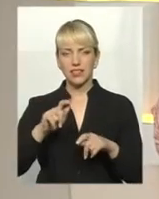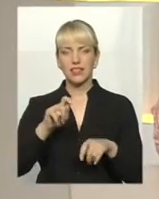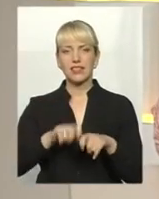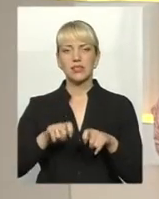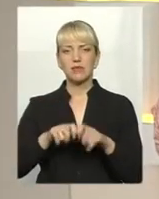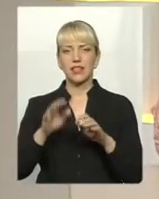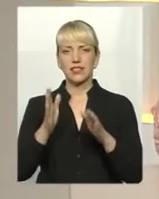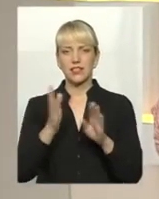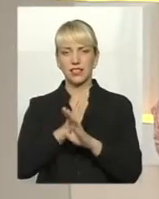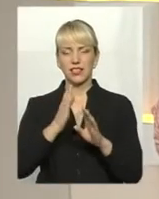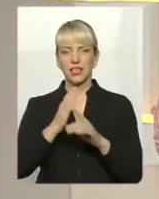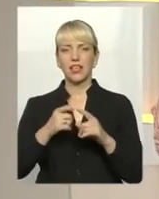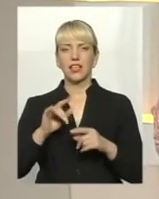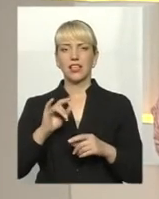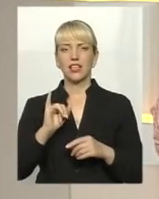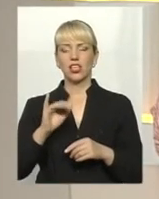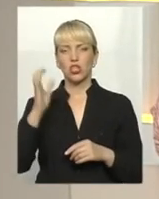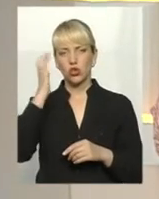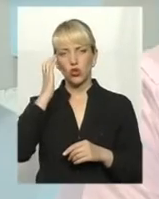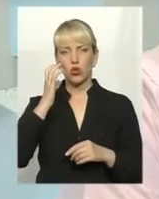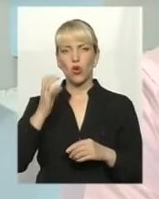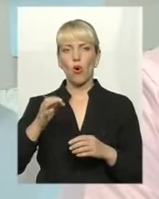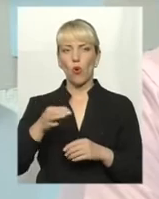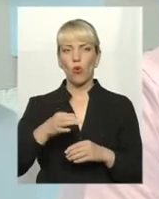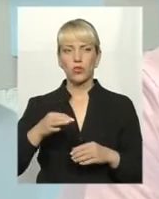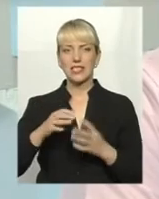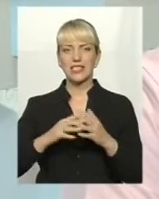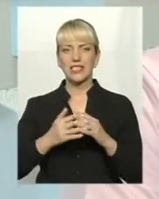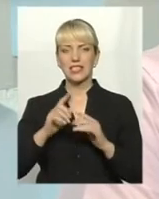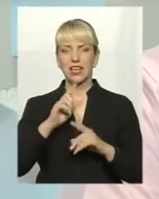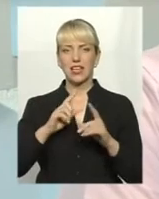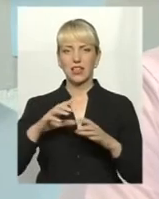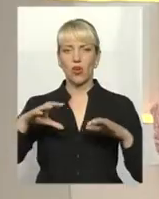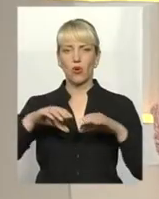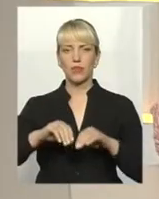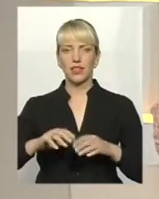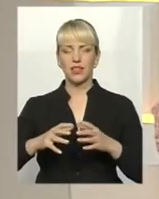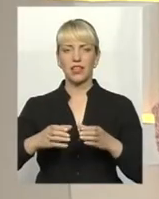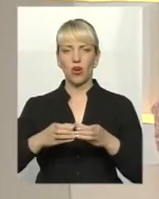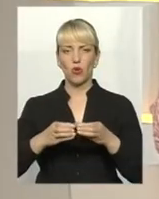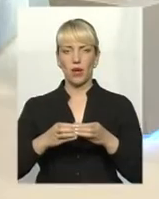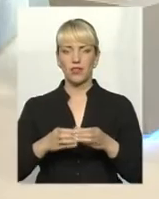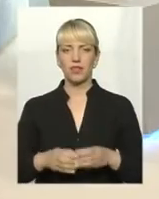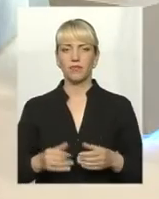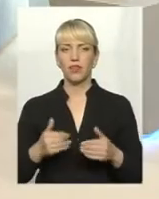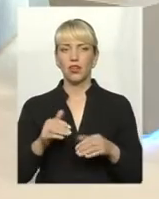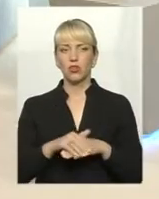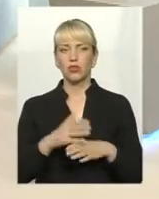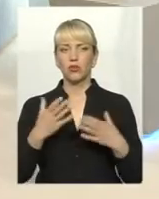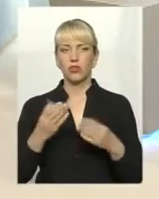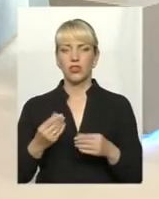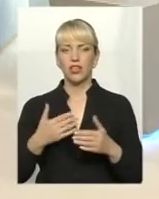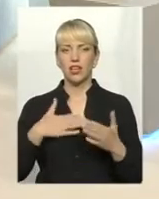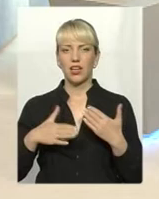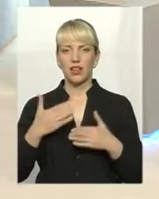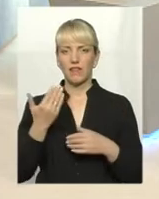Михайло Семенович Дзіць, голова Чорноострівської селищної ради Об'єднаної громади. Доброго дня! Рада сьогодні вас бачити.